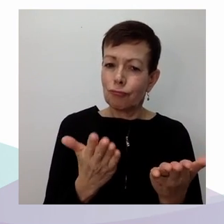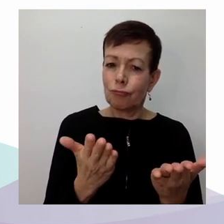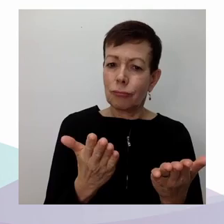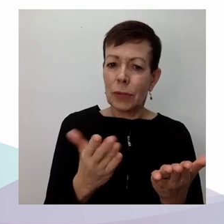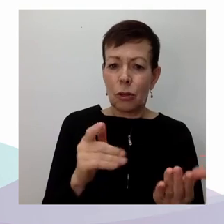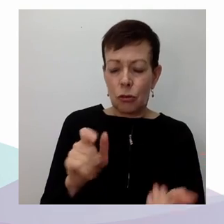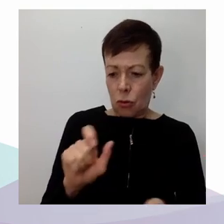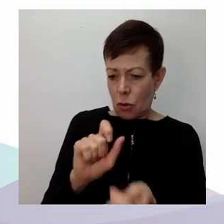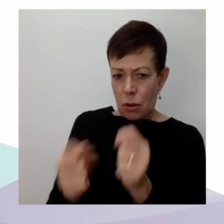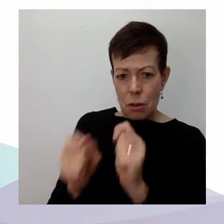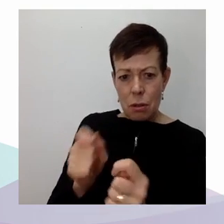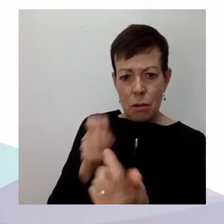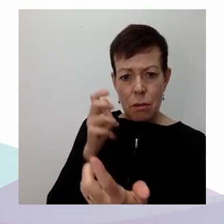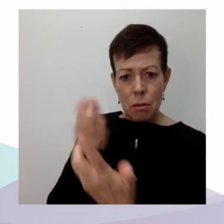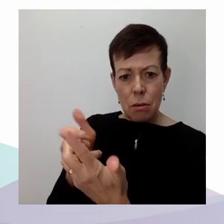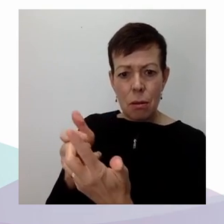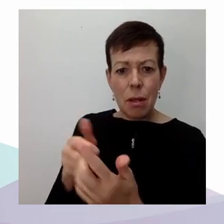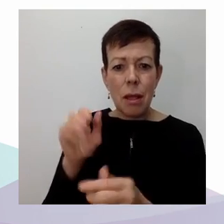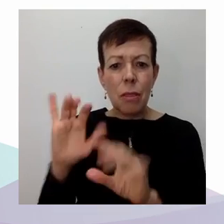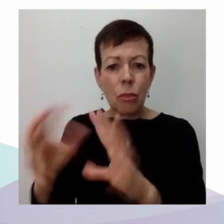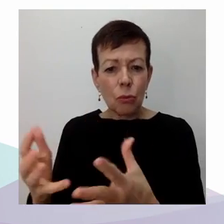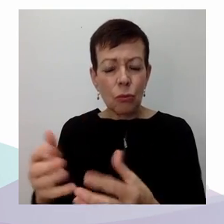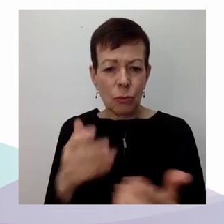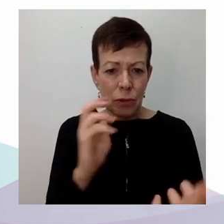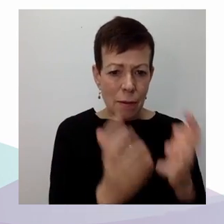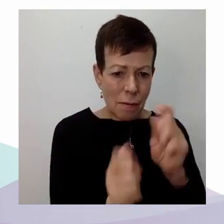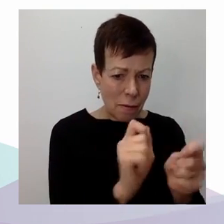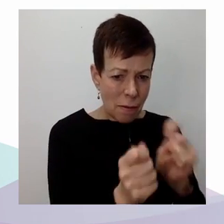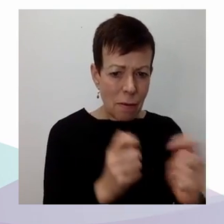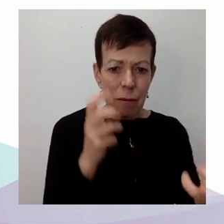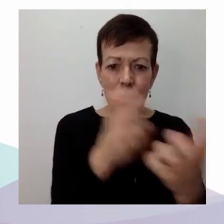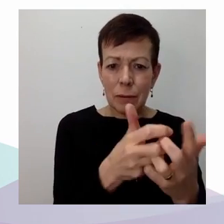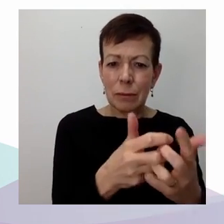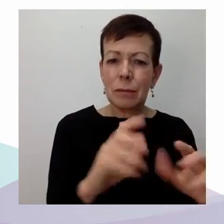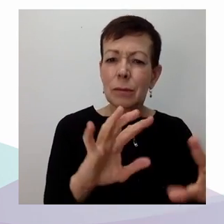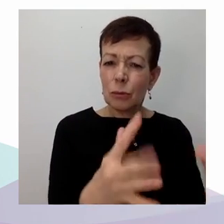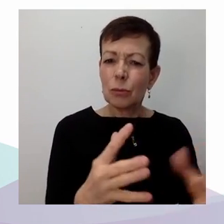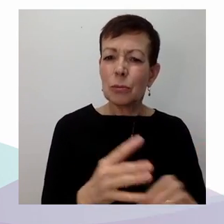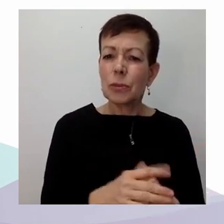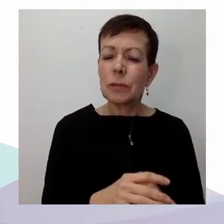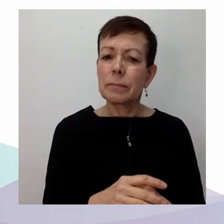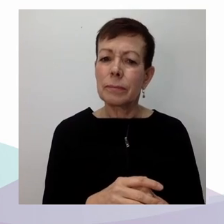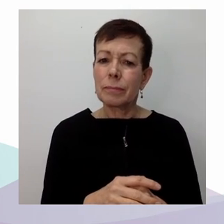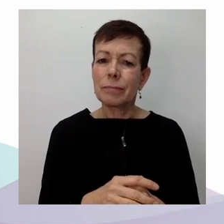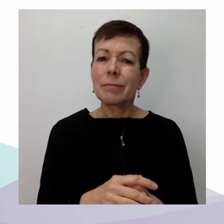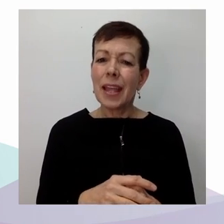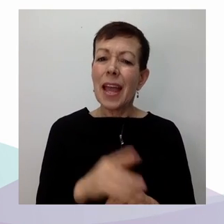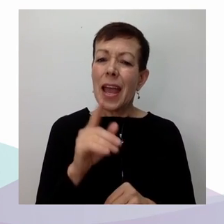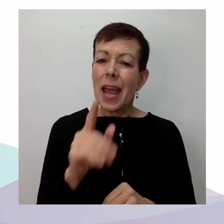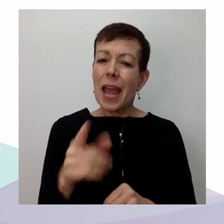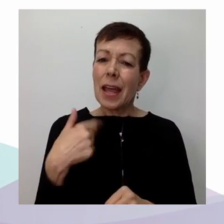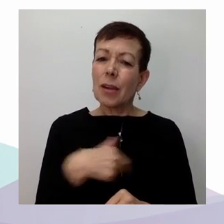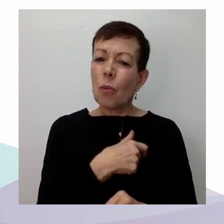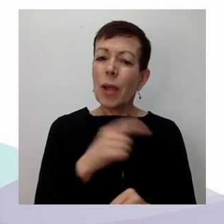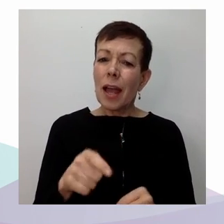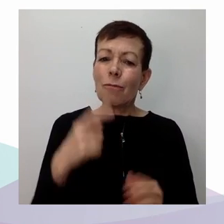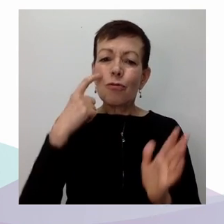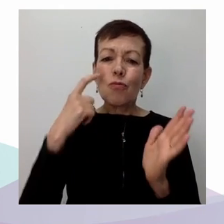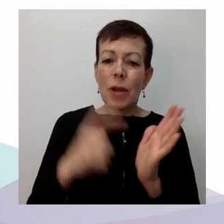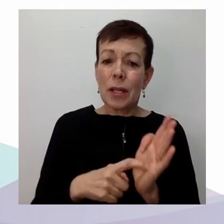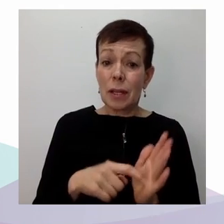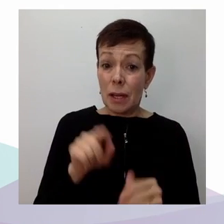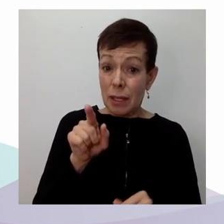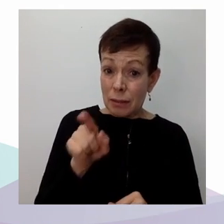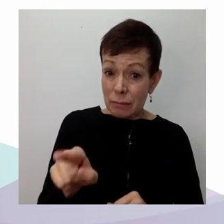fondées sur l'altérité, c'est ce que je disais tout à l'heure. Et dans ce sens, les organismes communautaires sont de véritables